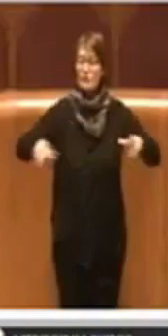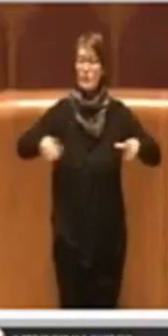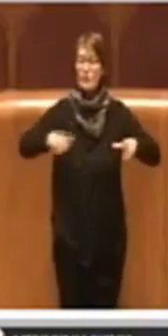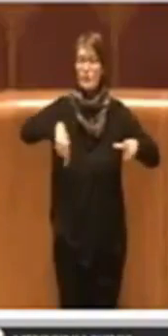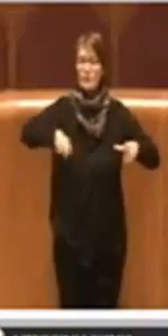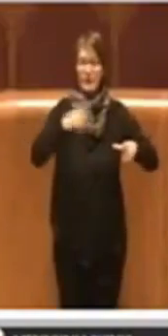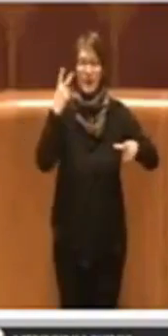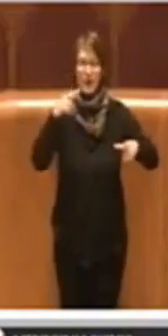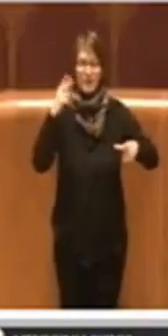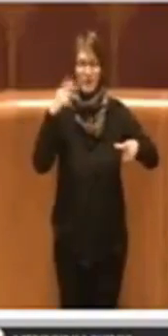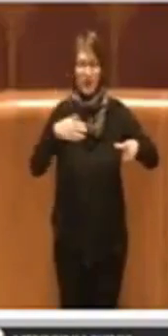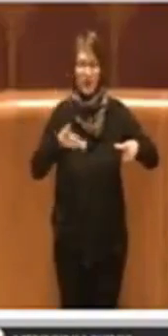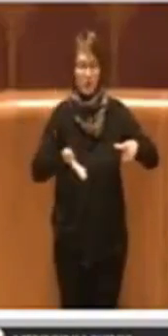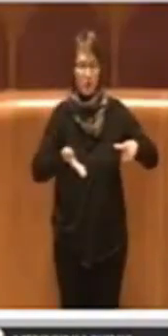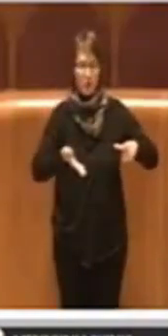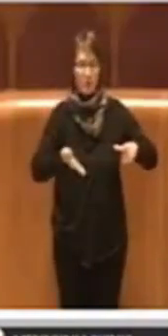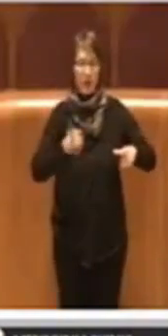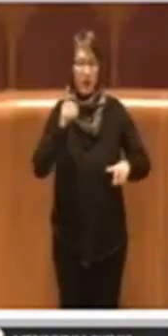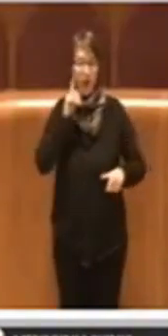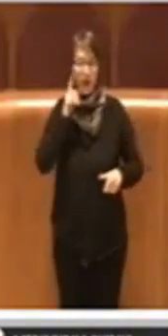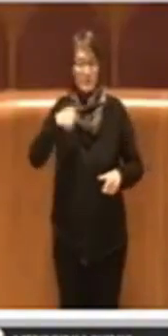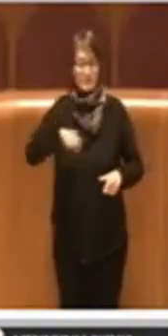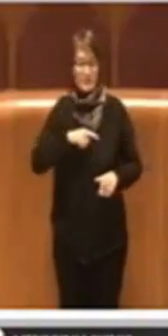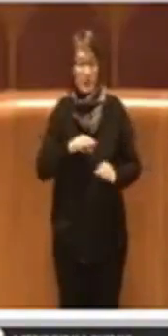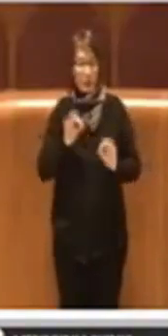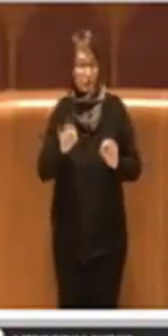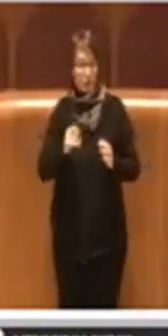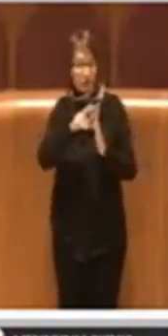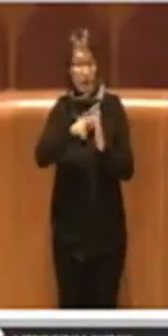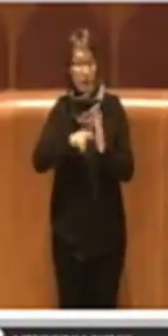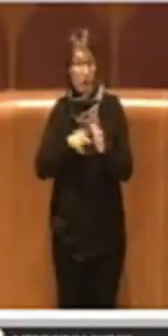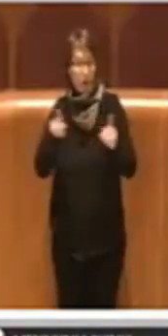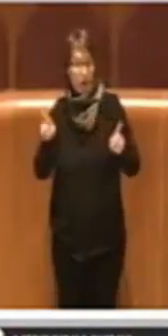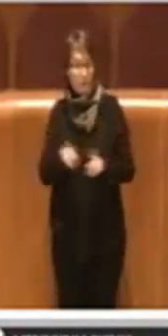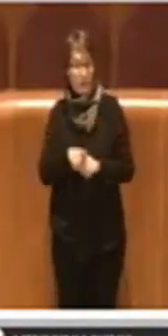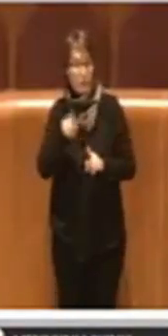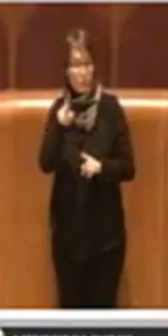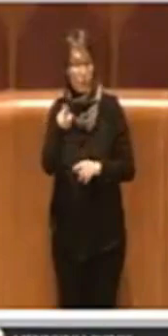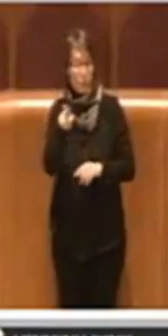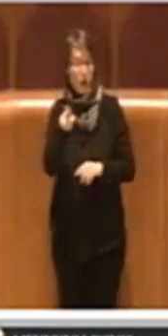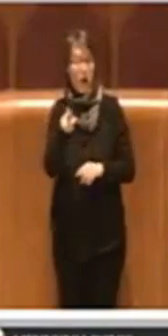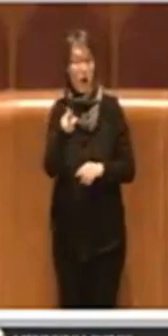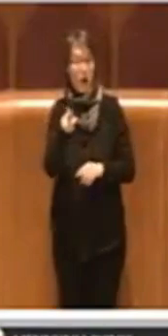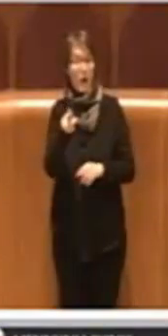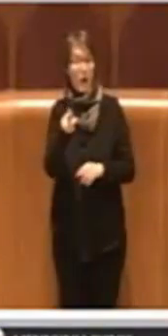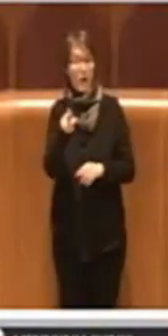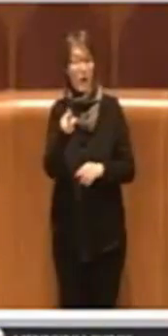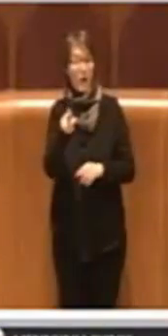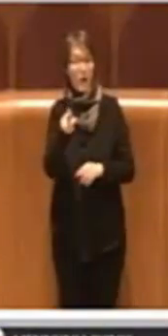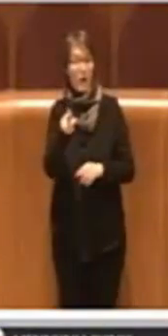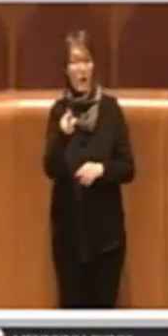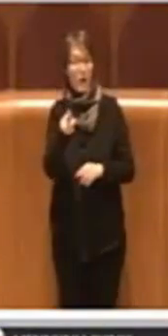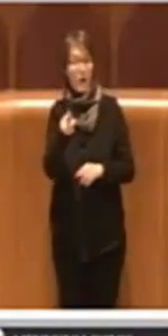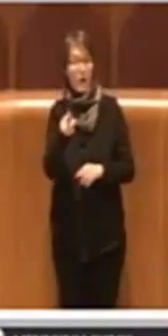se avessimo fatto un'azione del genere veramente saremmo